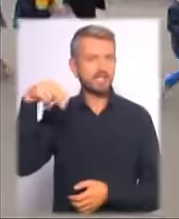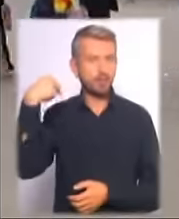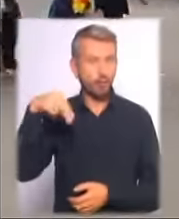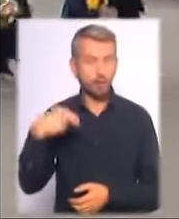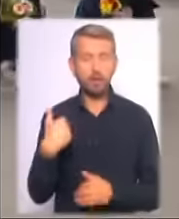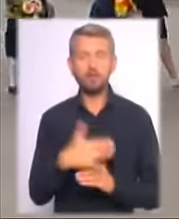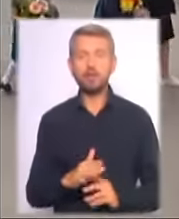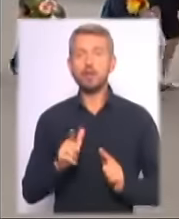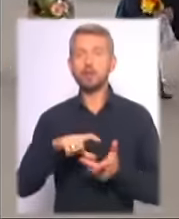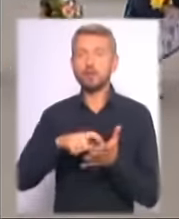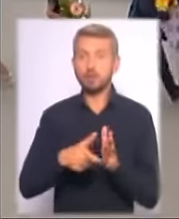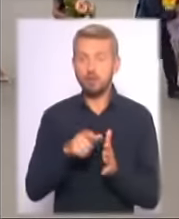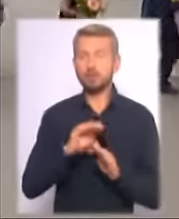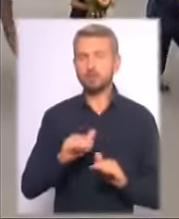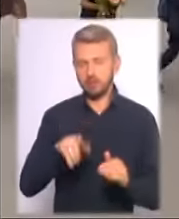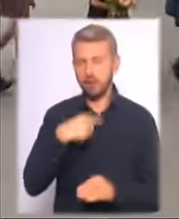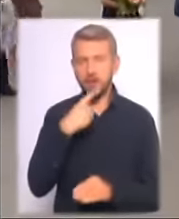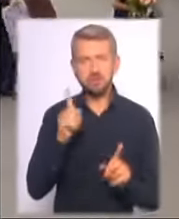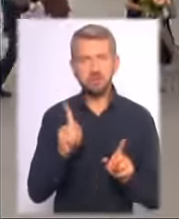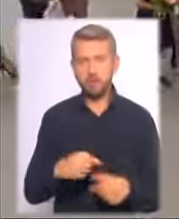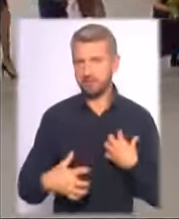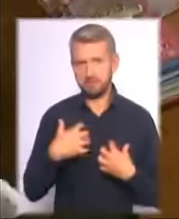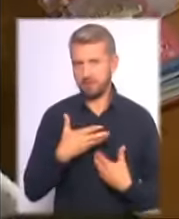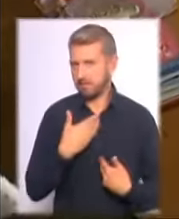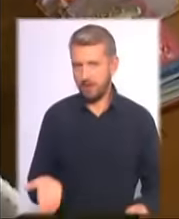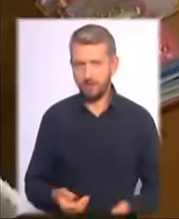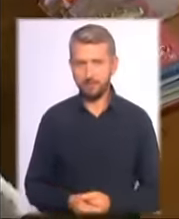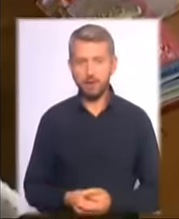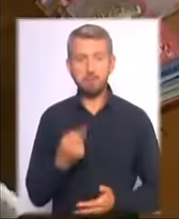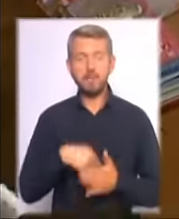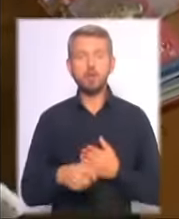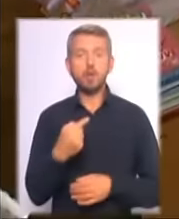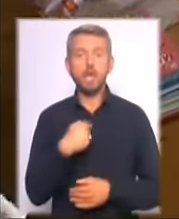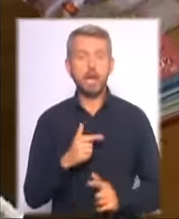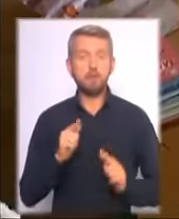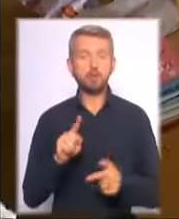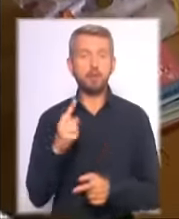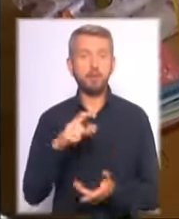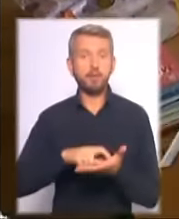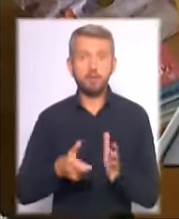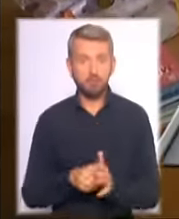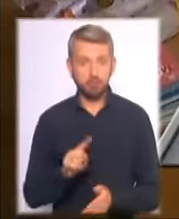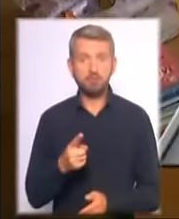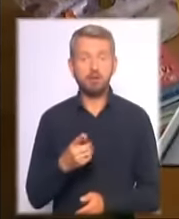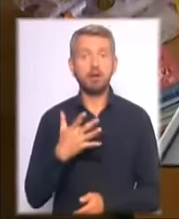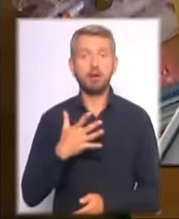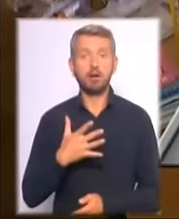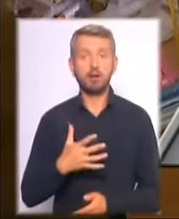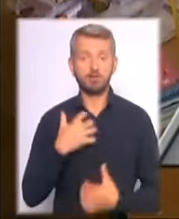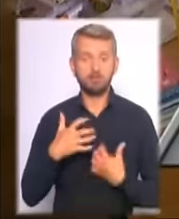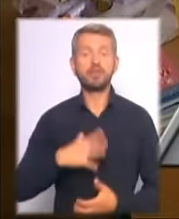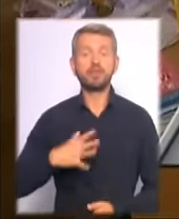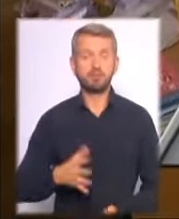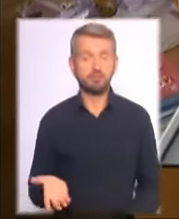зайшовши до класу, діти переконують, навіть не хвилювалися. Тому що я ж поступаю в перший клас, чого тут хвилювати? Це ж